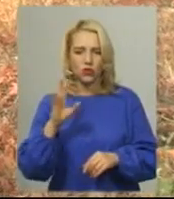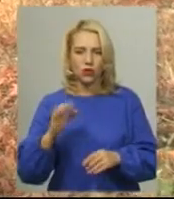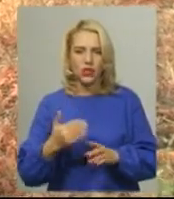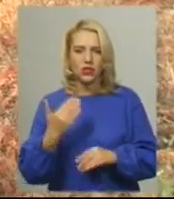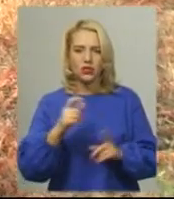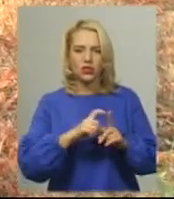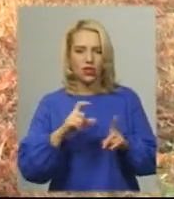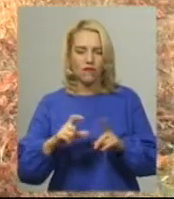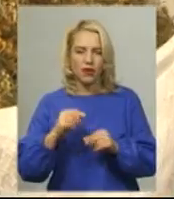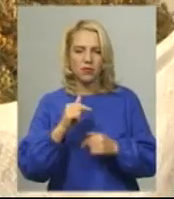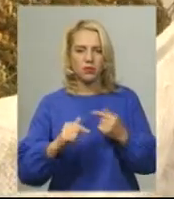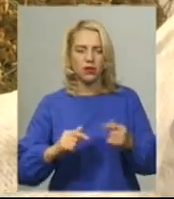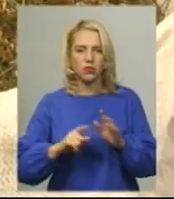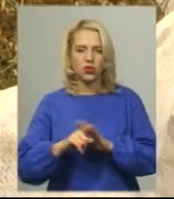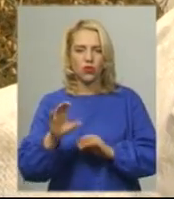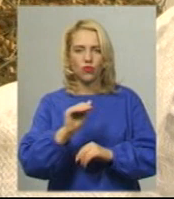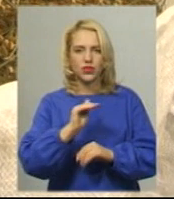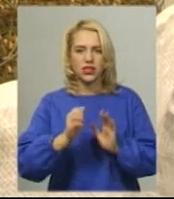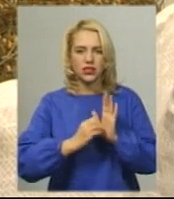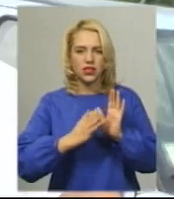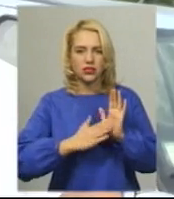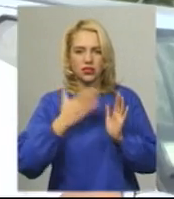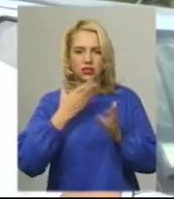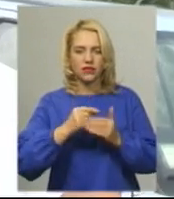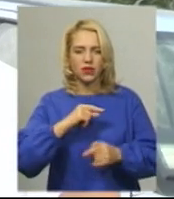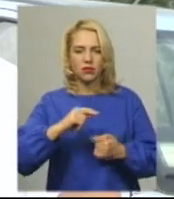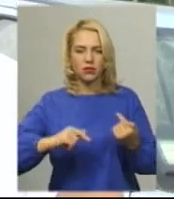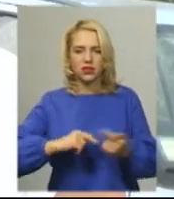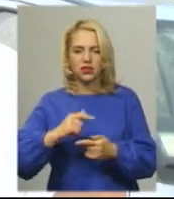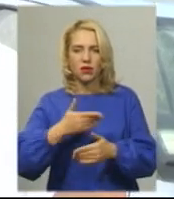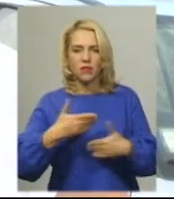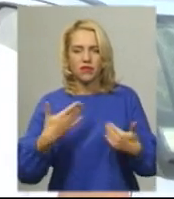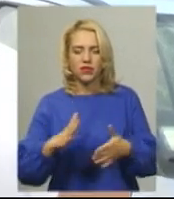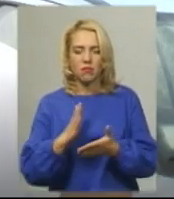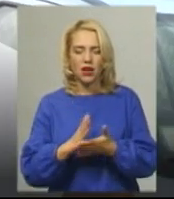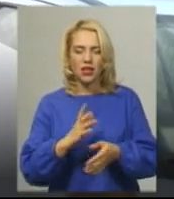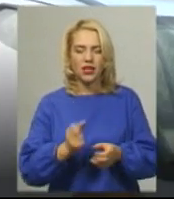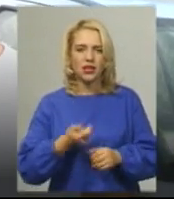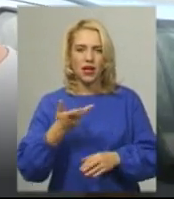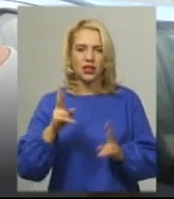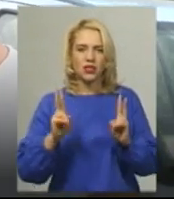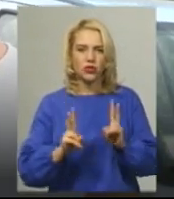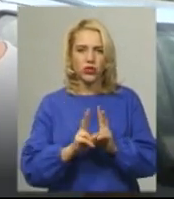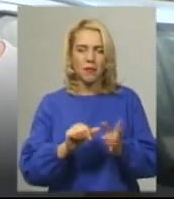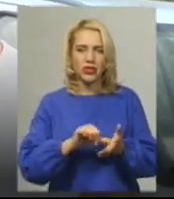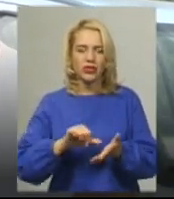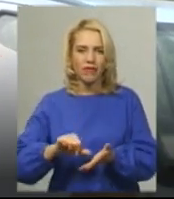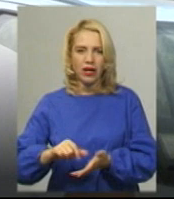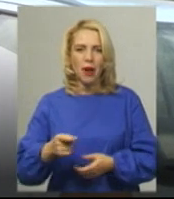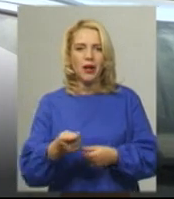її словами, підприємці громади почали офіційно реєструвати свій бізнес. Ми мали вже декілька зустрічей з представниками бізнесу,